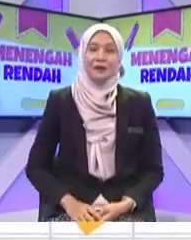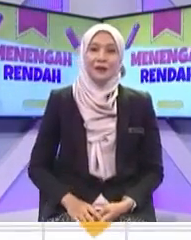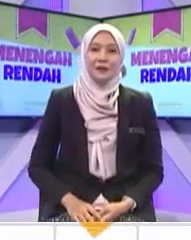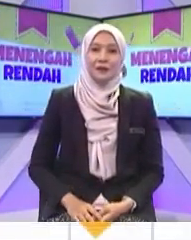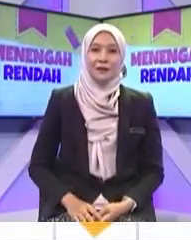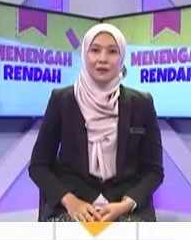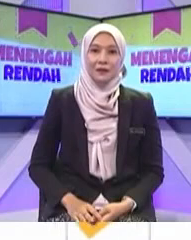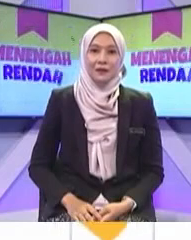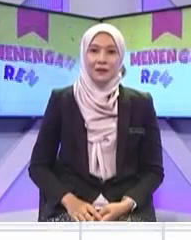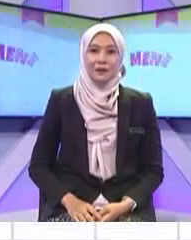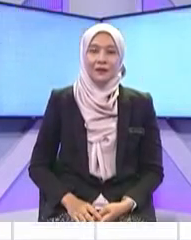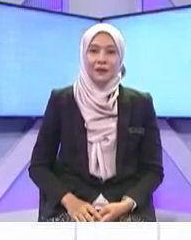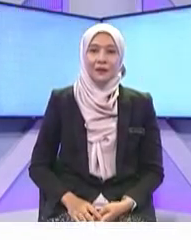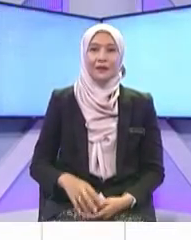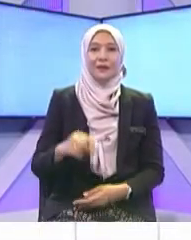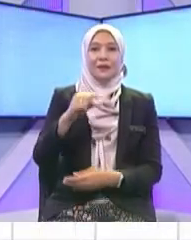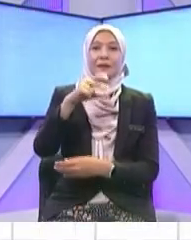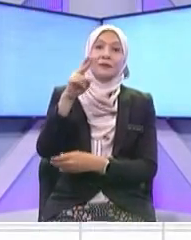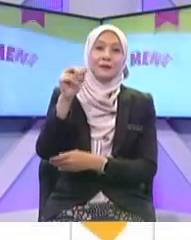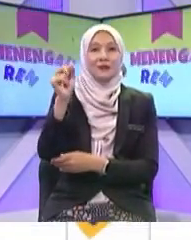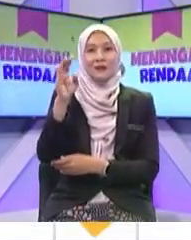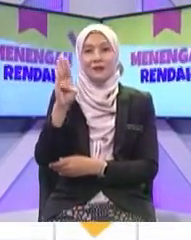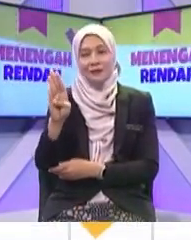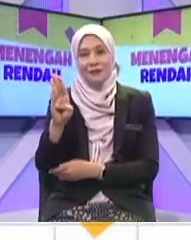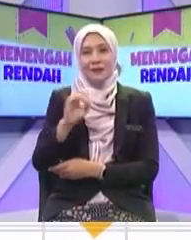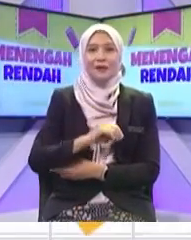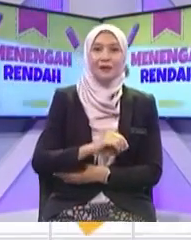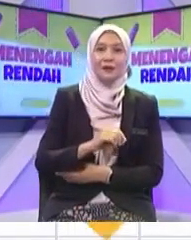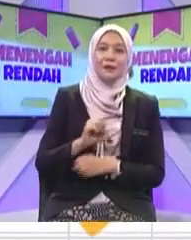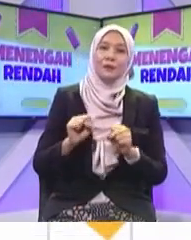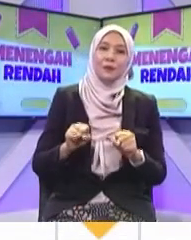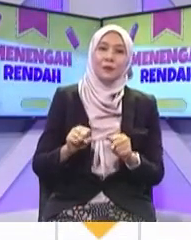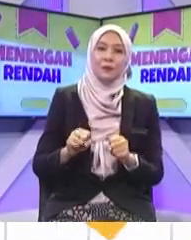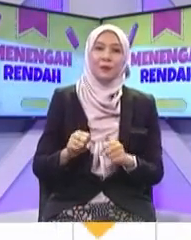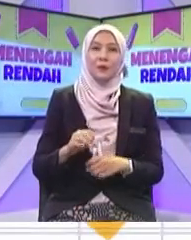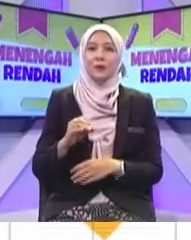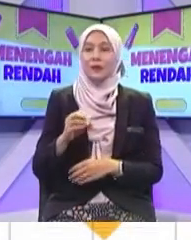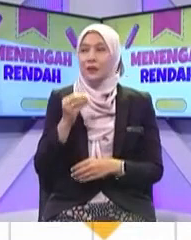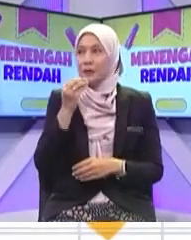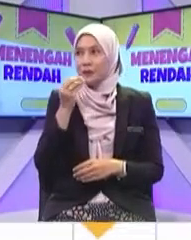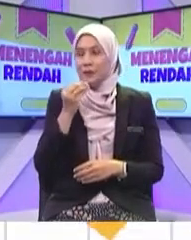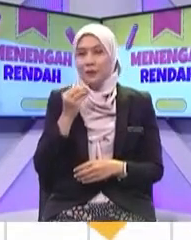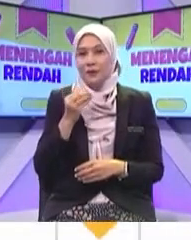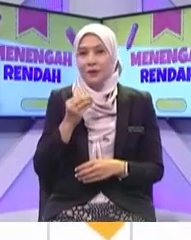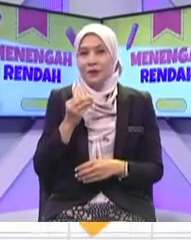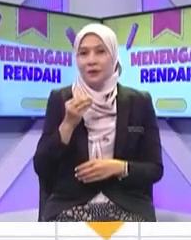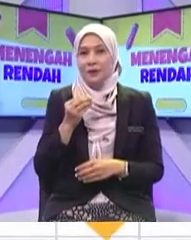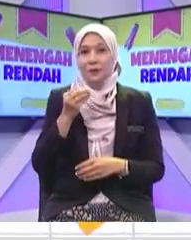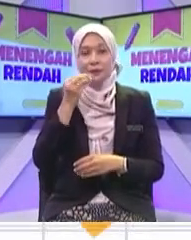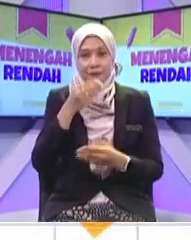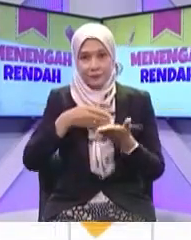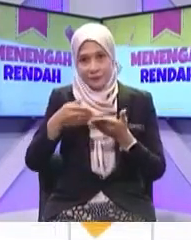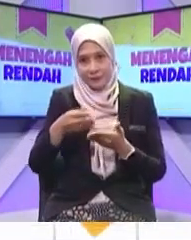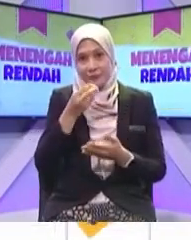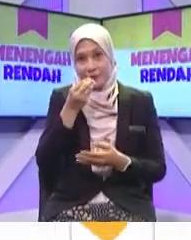memudahkan urusan Tahu-tahu sampai Tahu-tahu sampai Lebih selamat sebenarnya Kalau kita keluar rumah Mungkin berisiko Berlaku-laku perkara Yang tidak